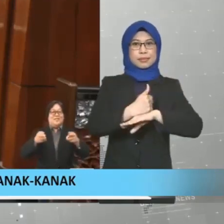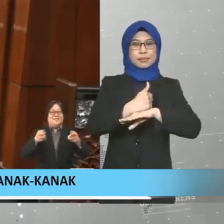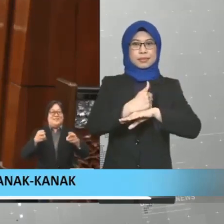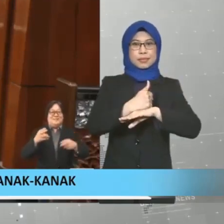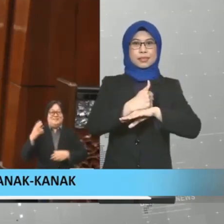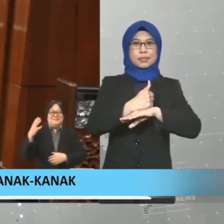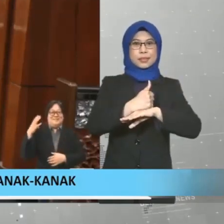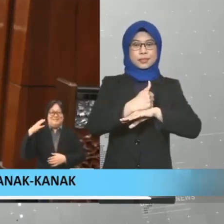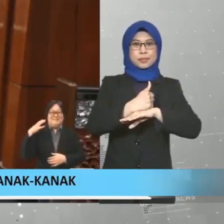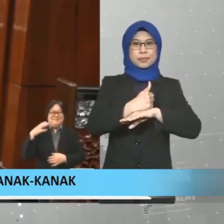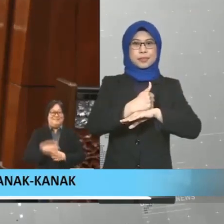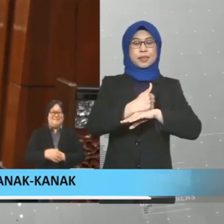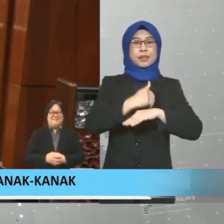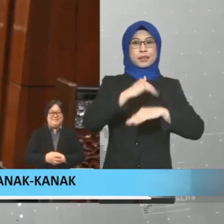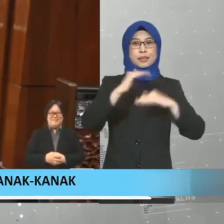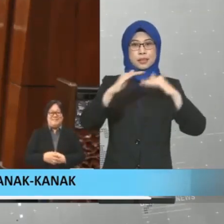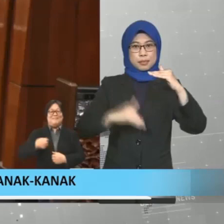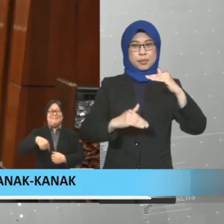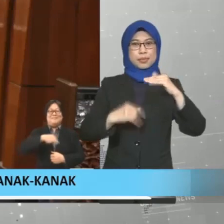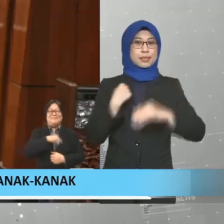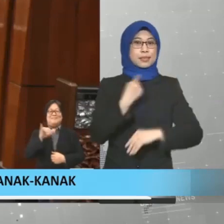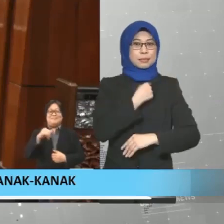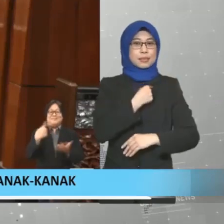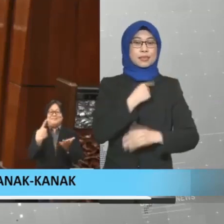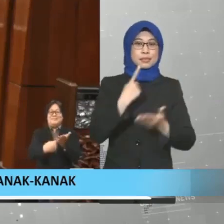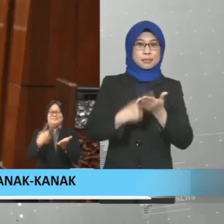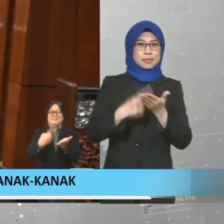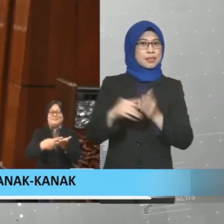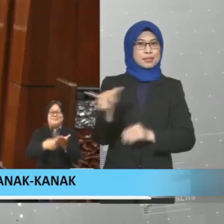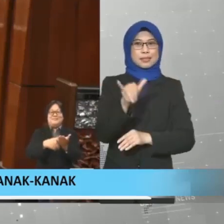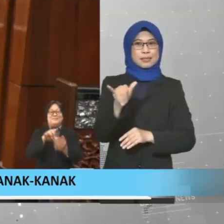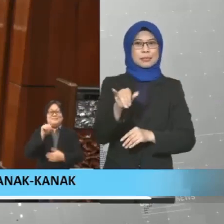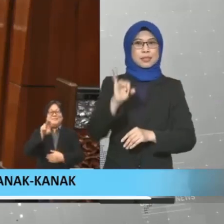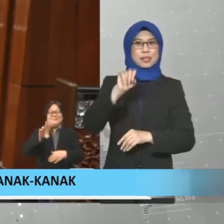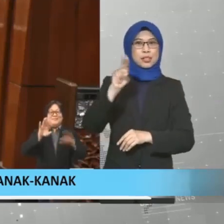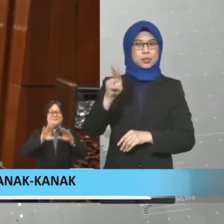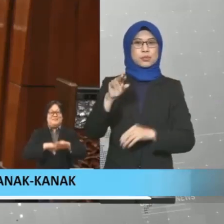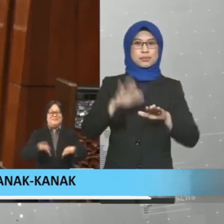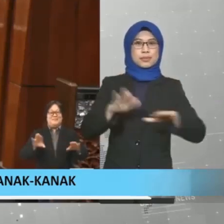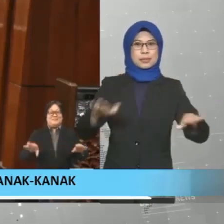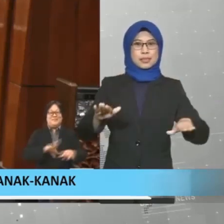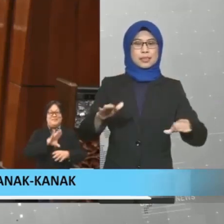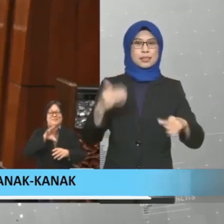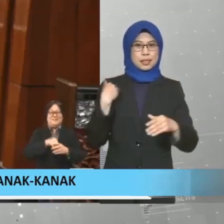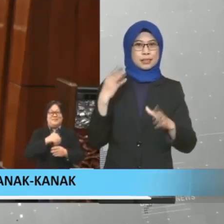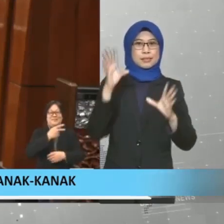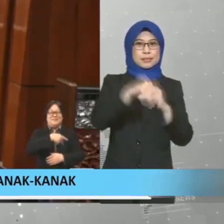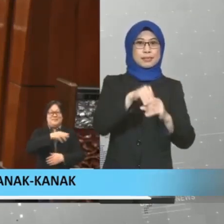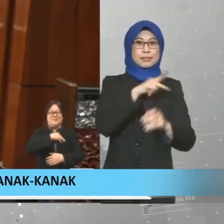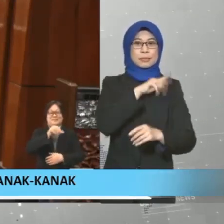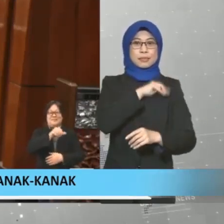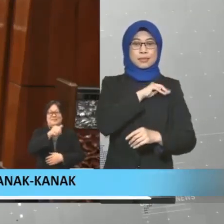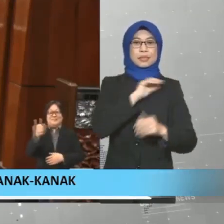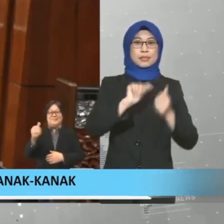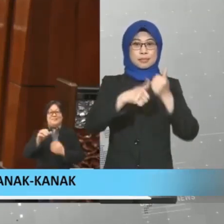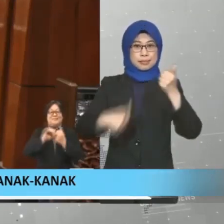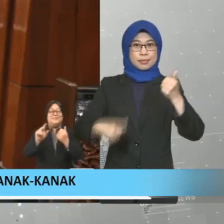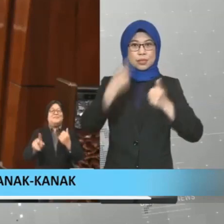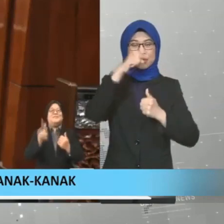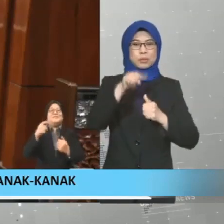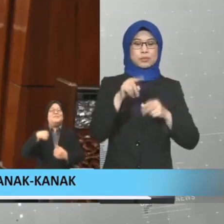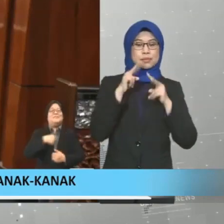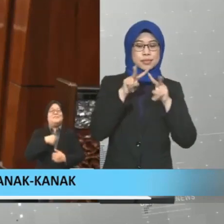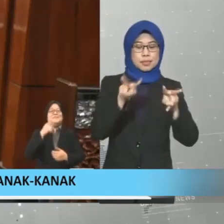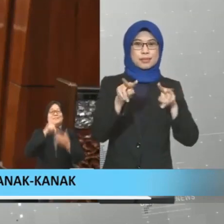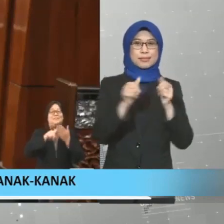di bawah YB Pengerang kita. Kita juga membincangkan isu kanak-kanak yang melibatkan juga kementerian lain dalam jabatan kuasa untuk kita